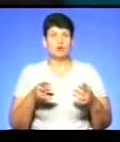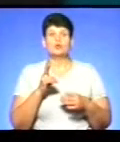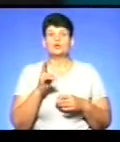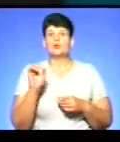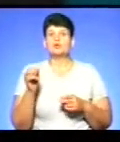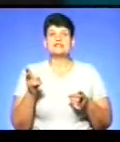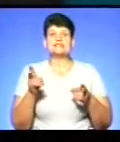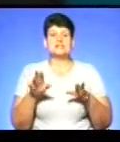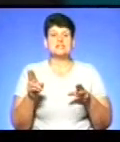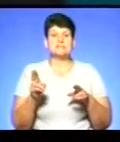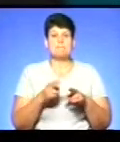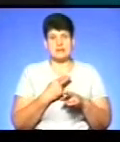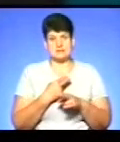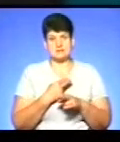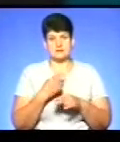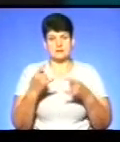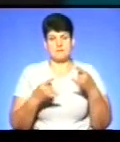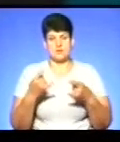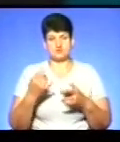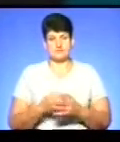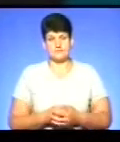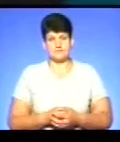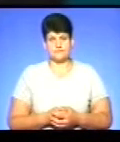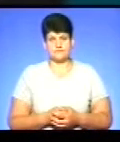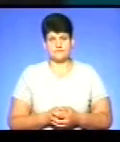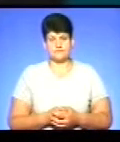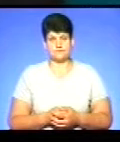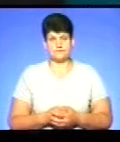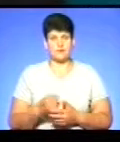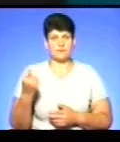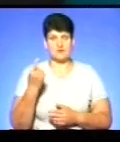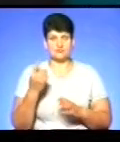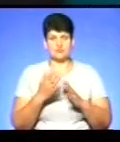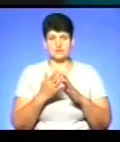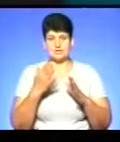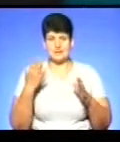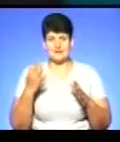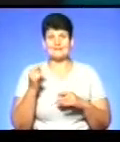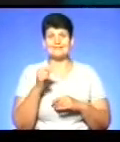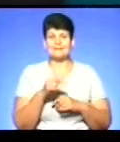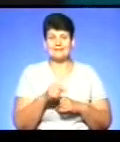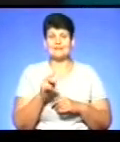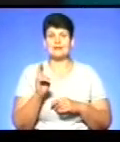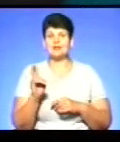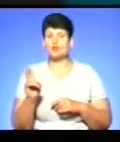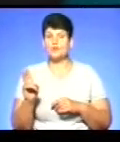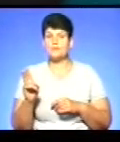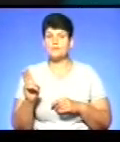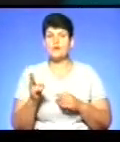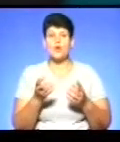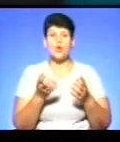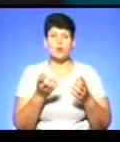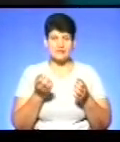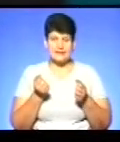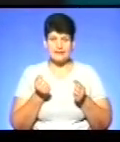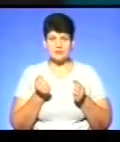може залишитися без телебачення? В першу чергу, ті, хто отримує,